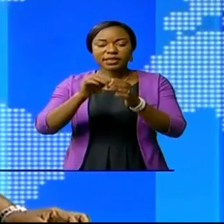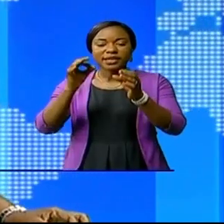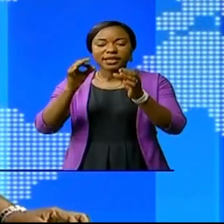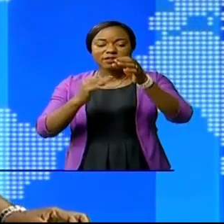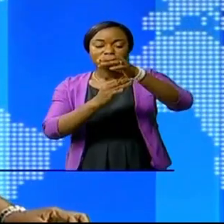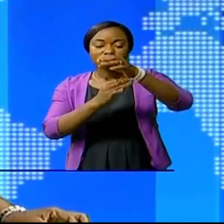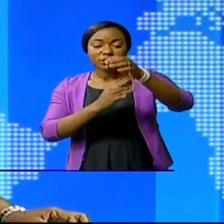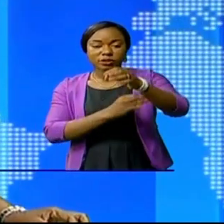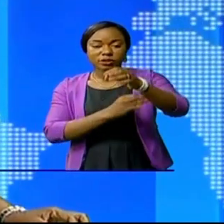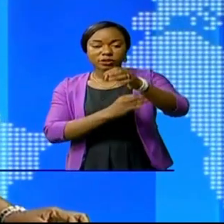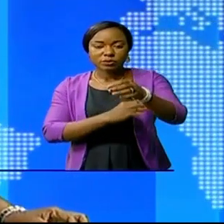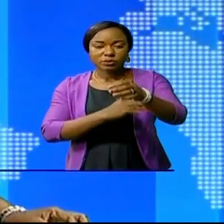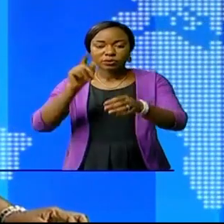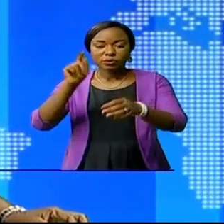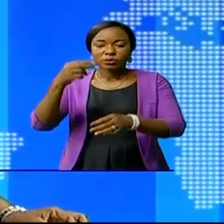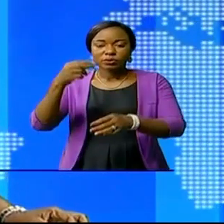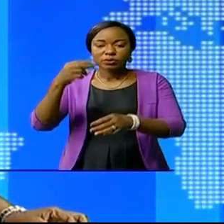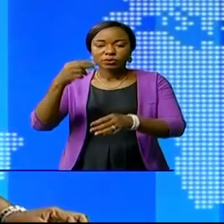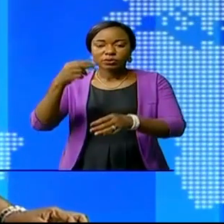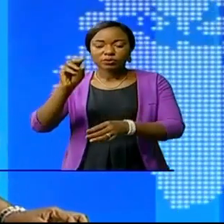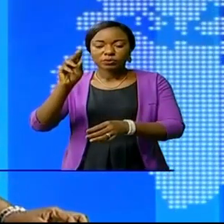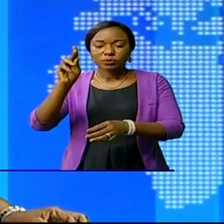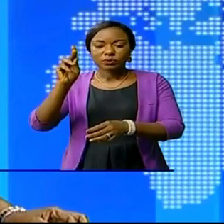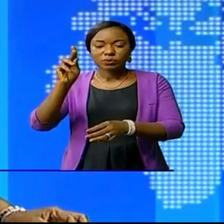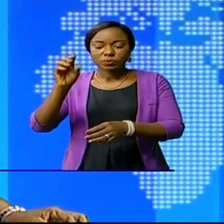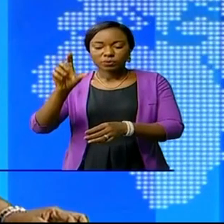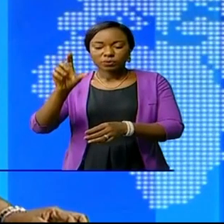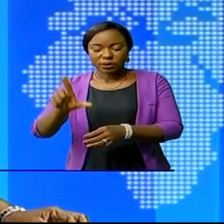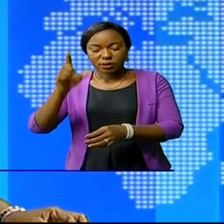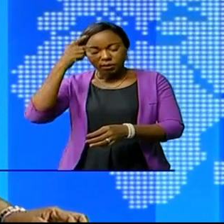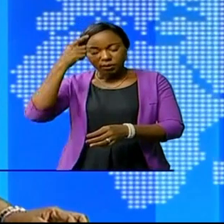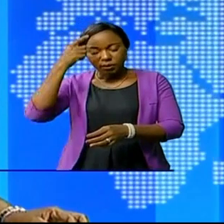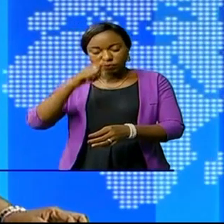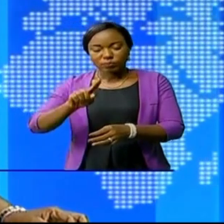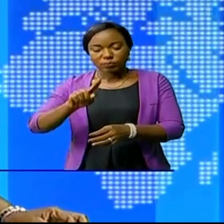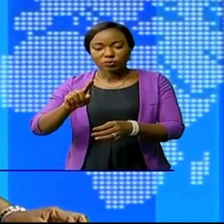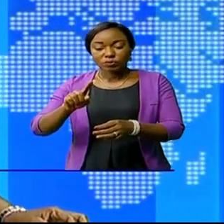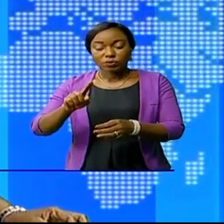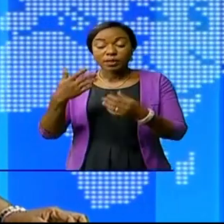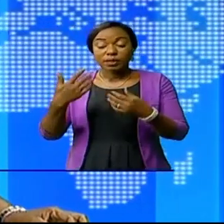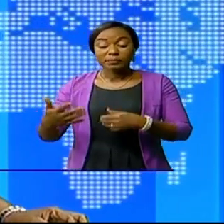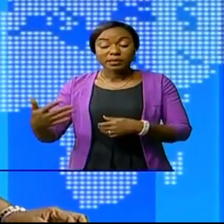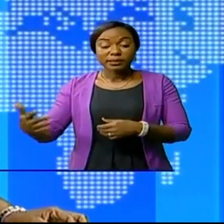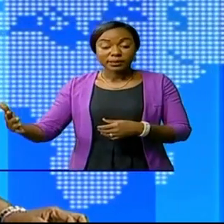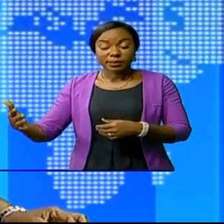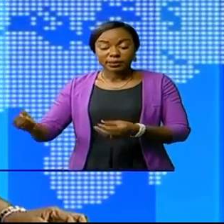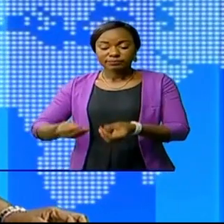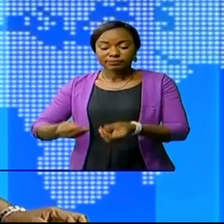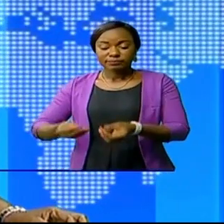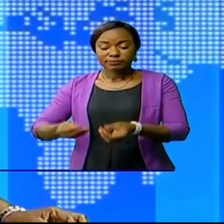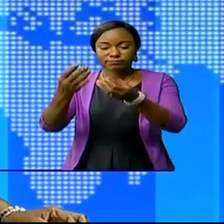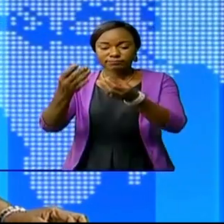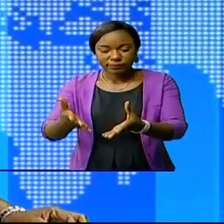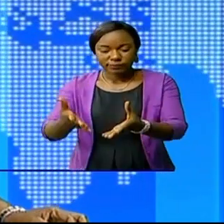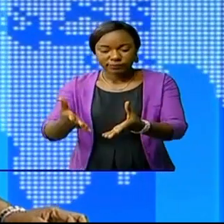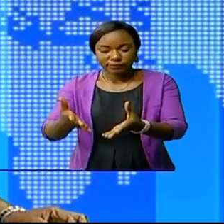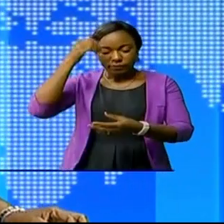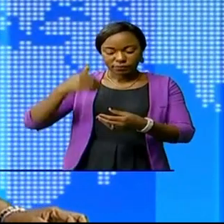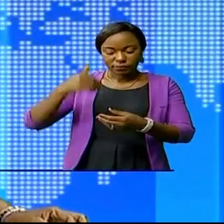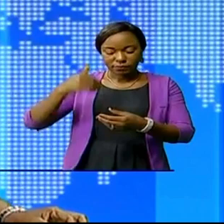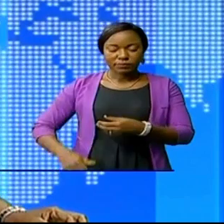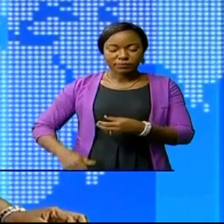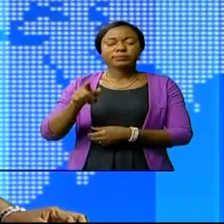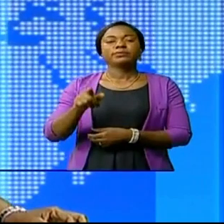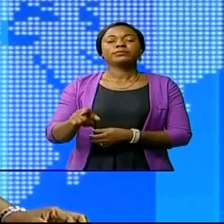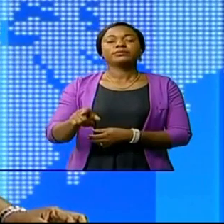Nous sommes dans la province du Sud Kivu. Du matériel pour le bloc opératoire ont été remis dernièrement par le notable de cette province Norbert